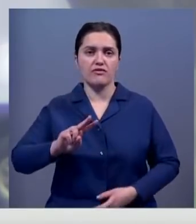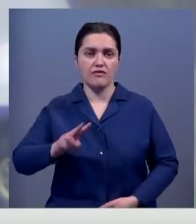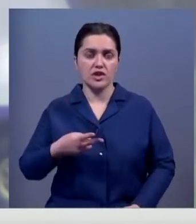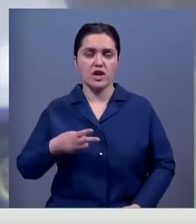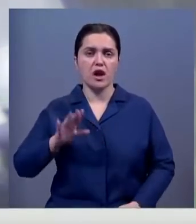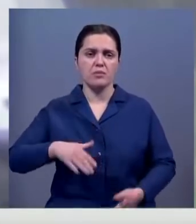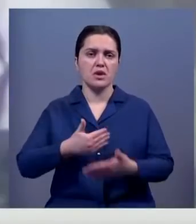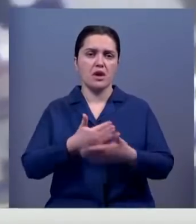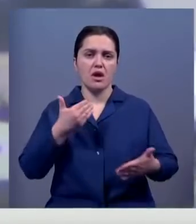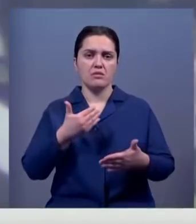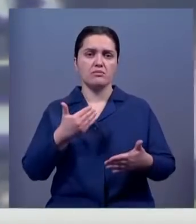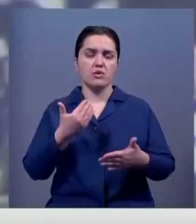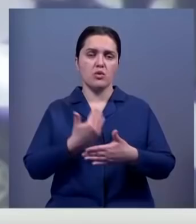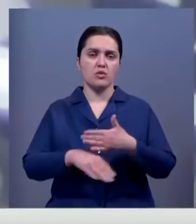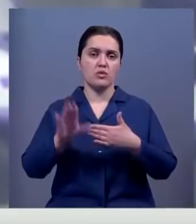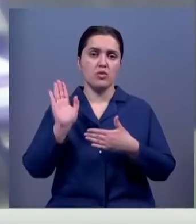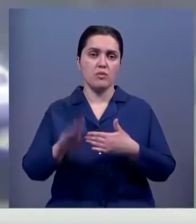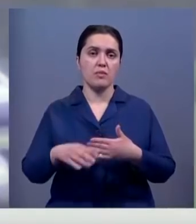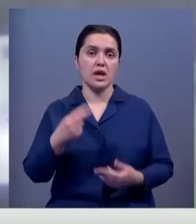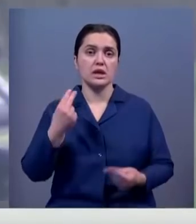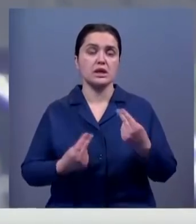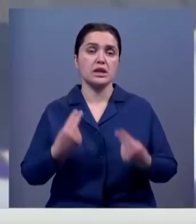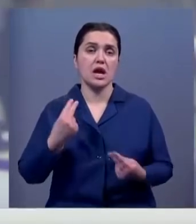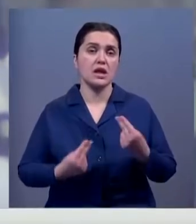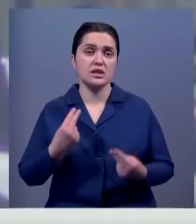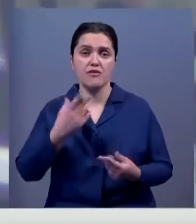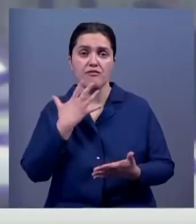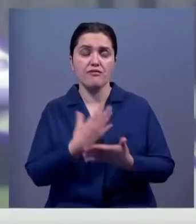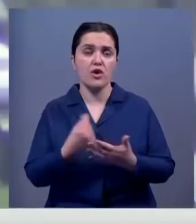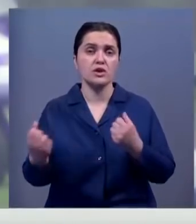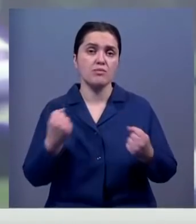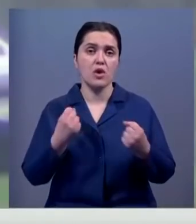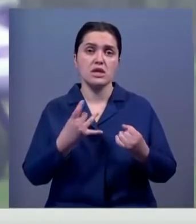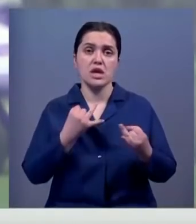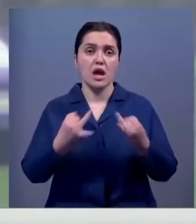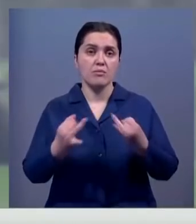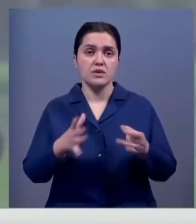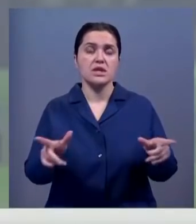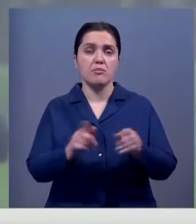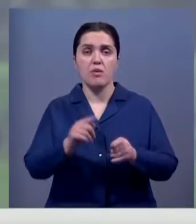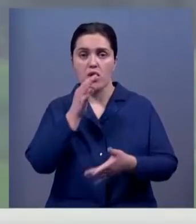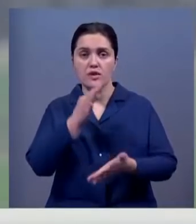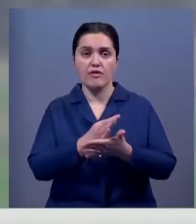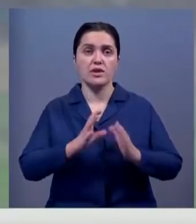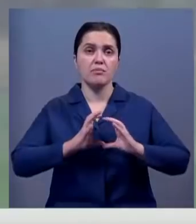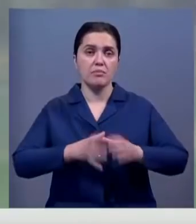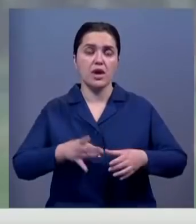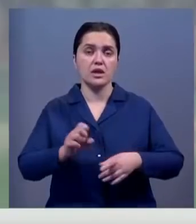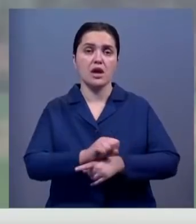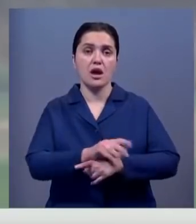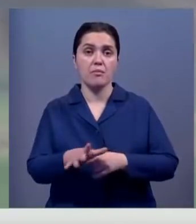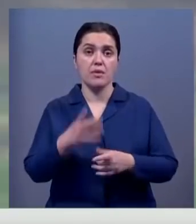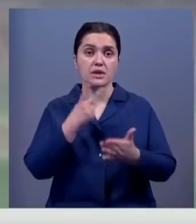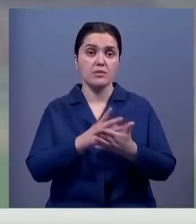а потом досрочно покинул мероприятие и поехал играть в гольф, не обсудив совместный ответ мира на вызовы пандемии,